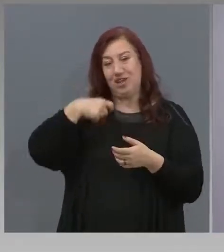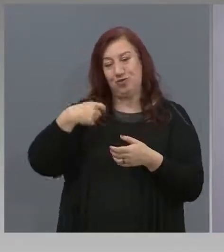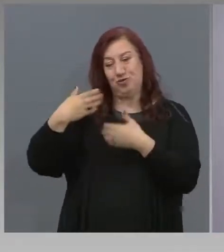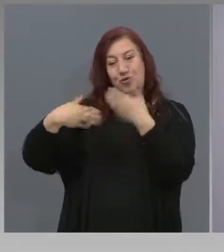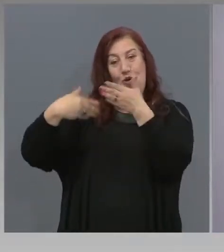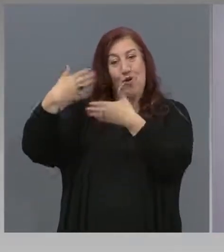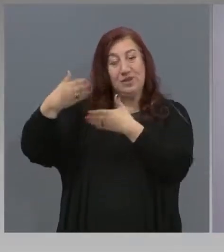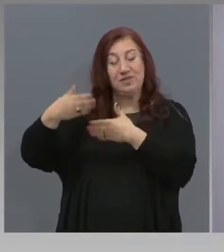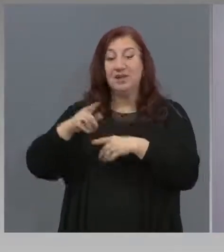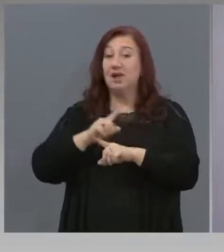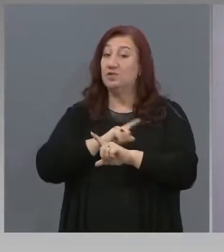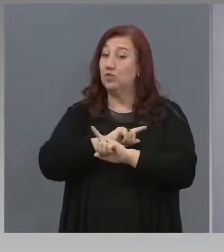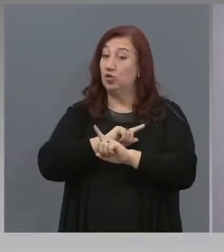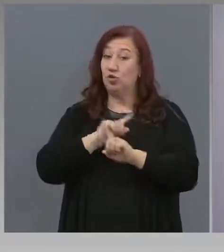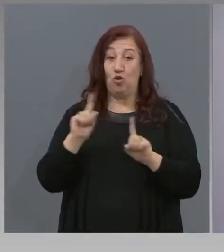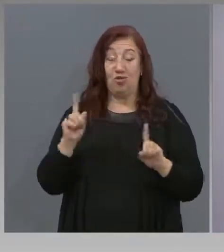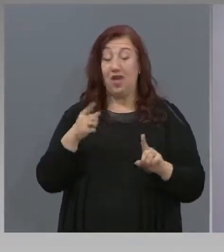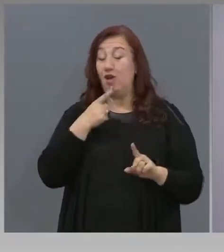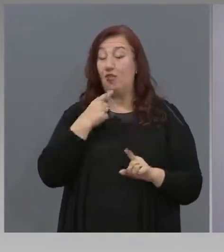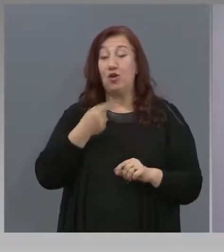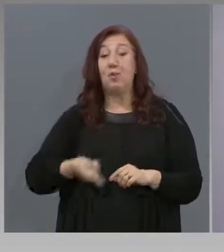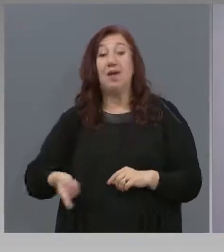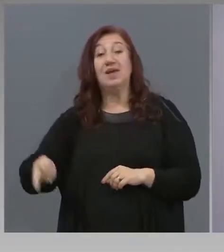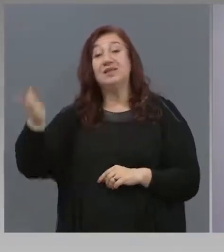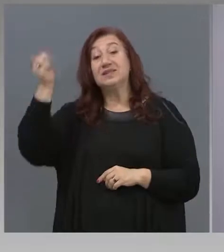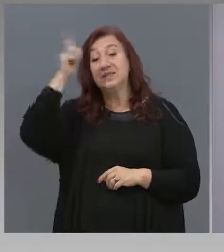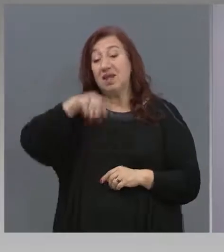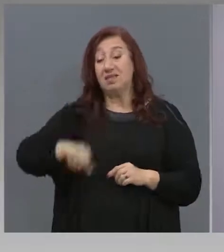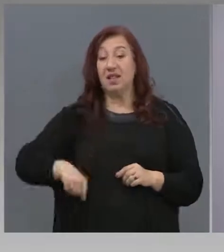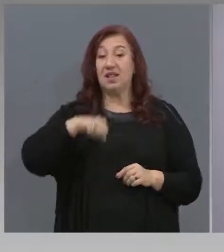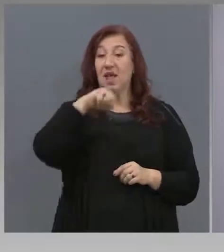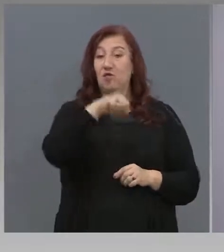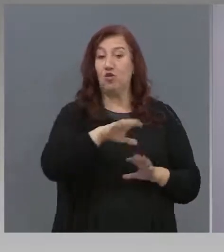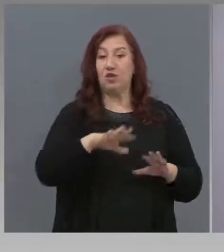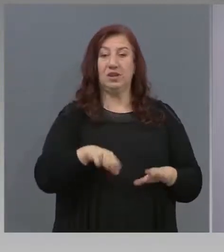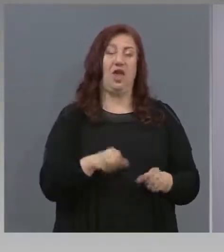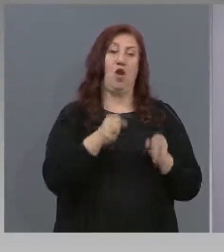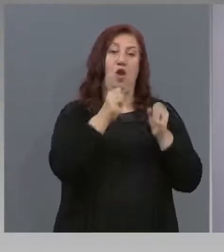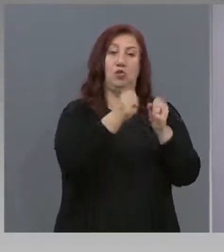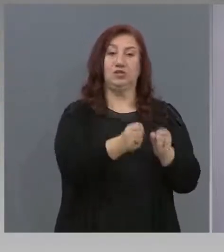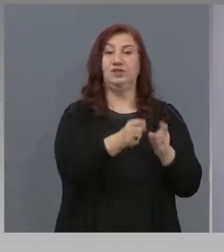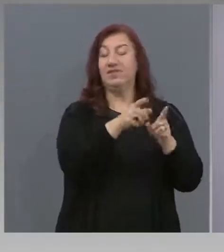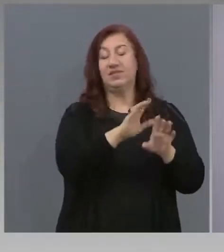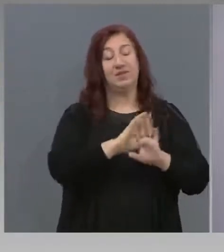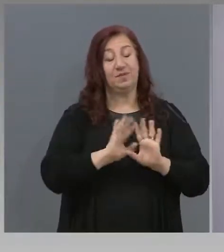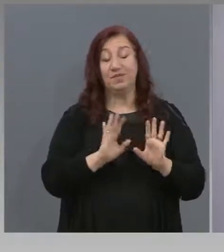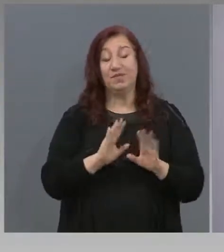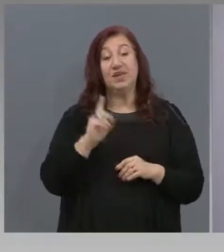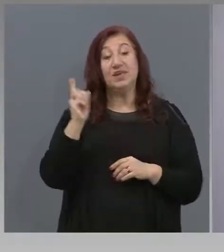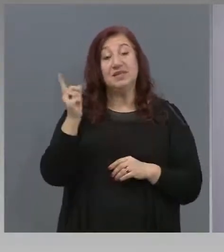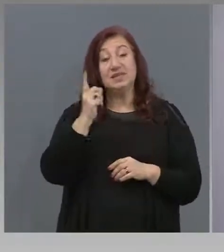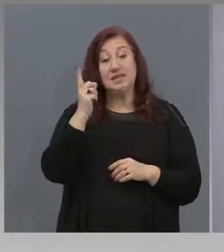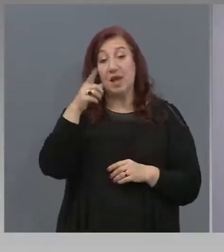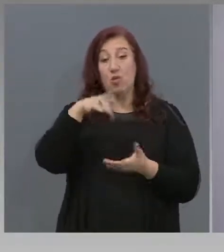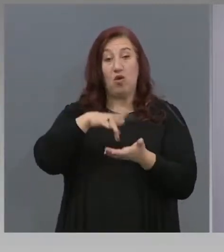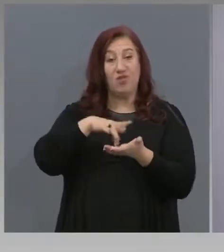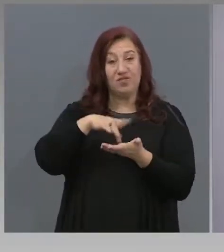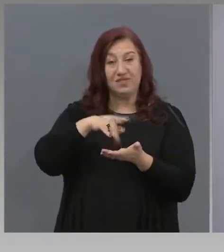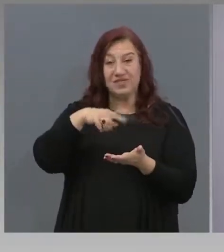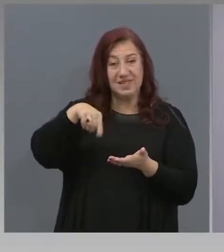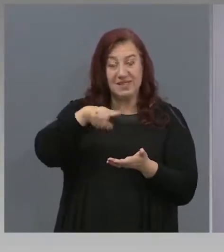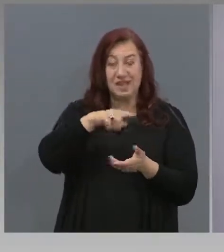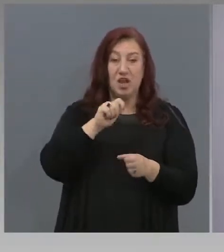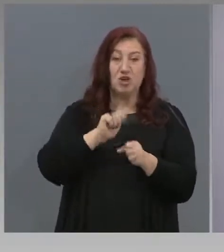Но не говорим за целодневно обучение и целодневни занимания. Може би единствено в центровите ще организират